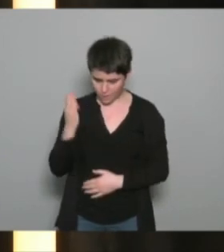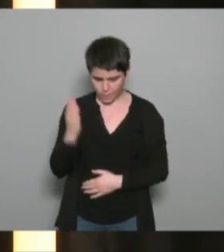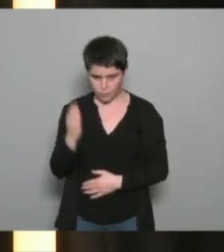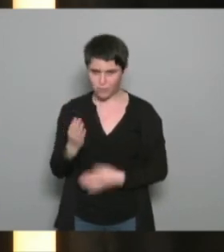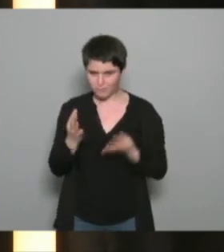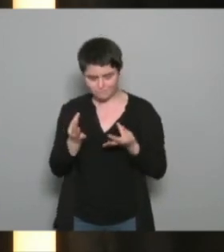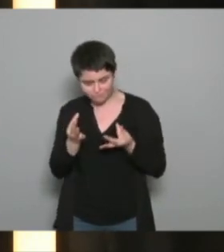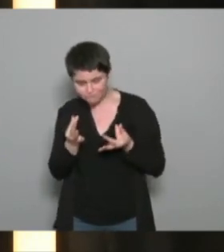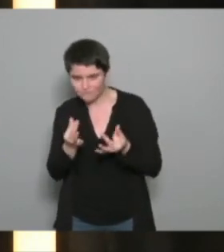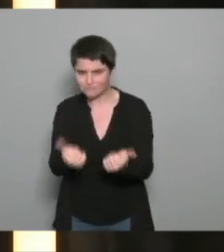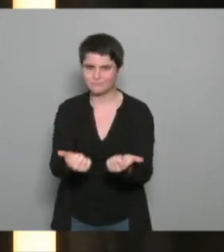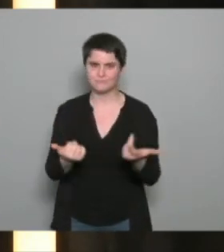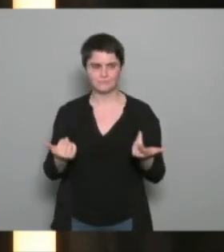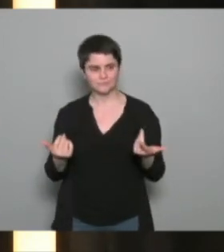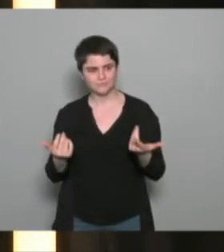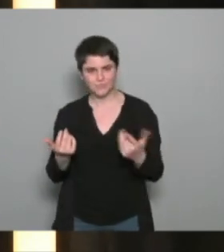tact